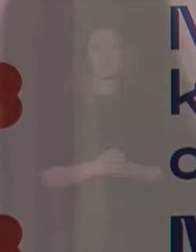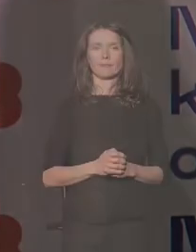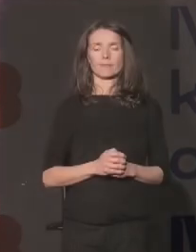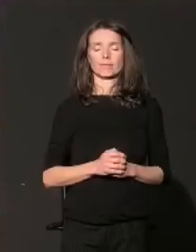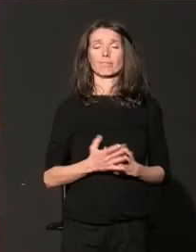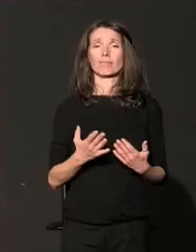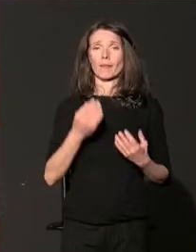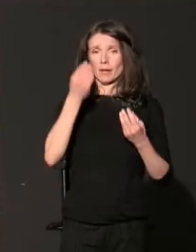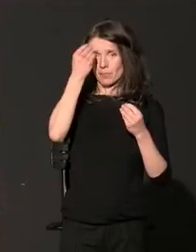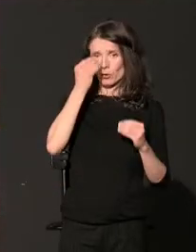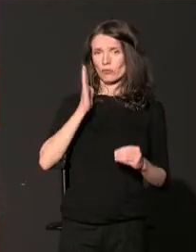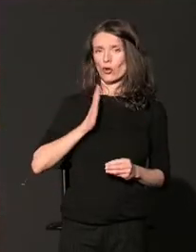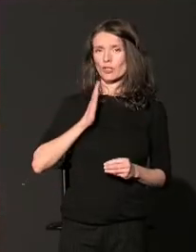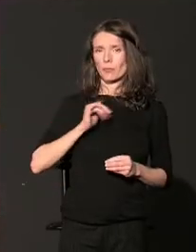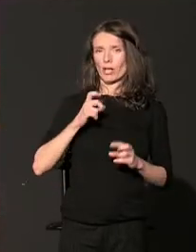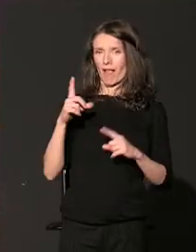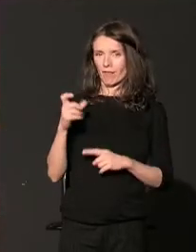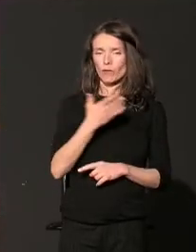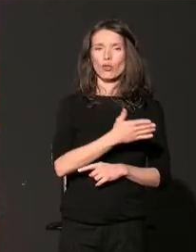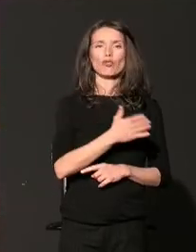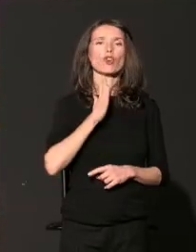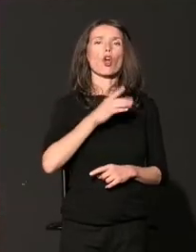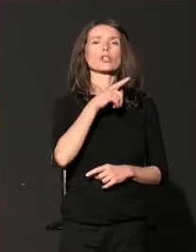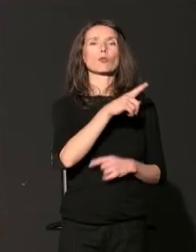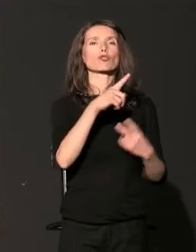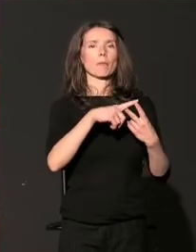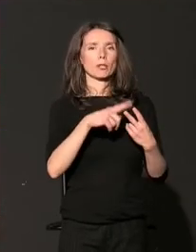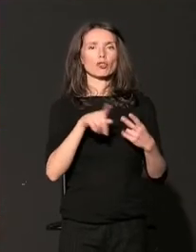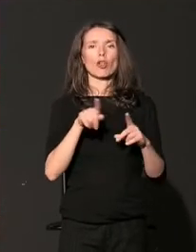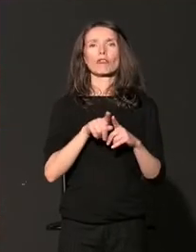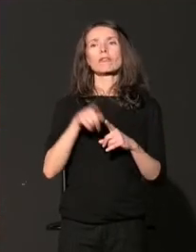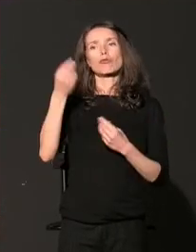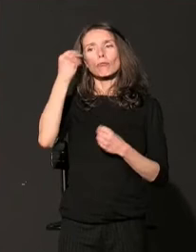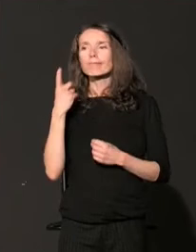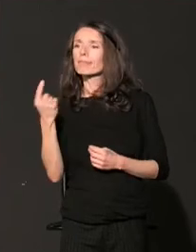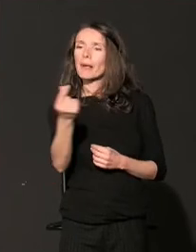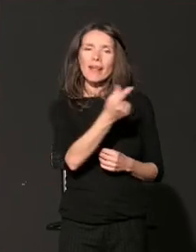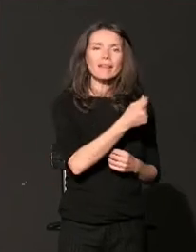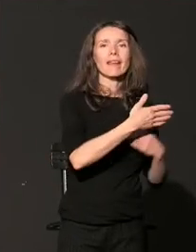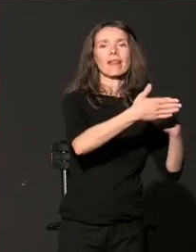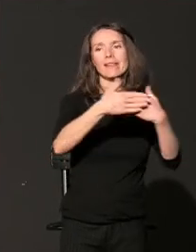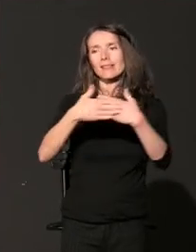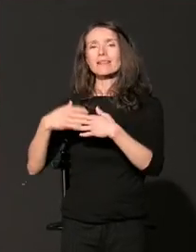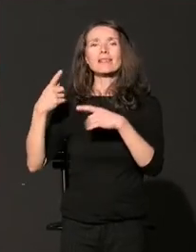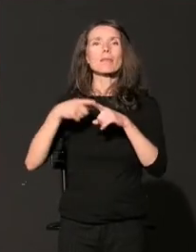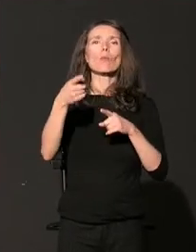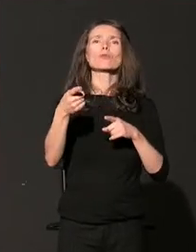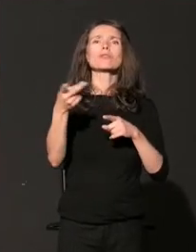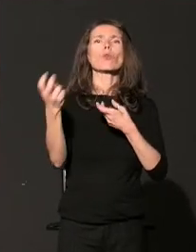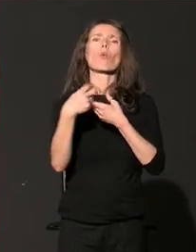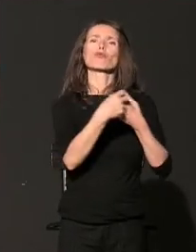Poštovani gospodine Janiću, poštovana gospodin Pinčoti, uvaženi partneri i saradnici, dragi učesnici.